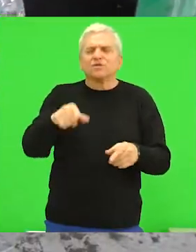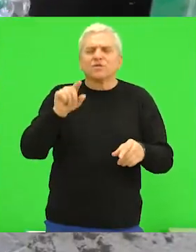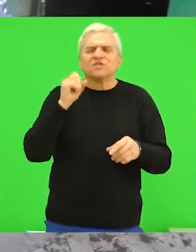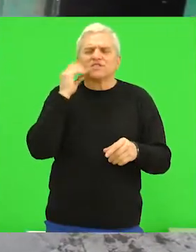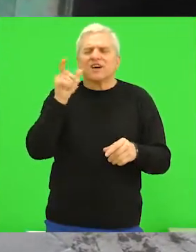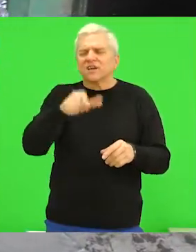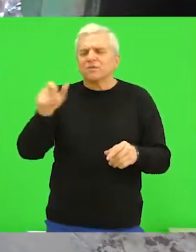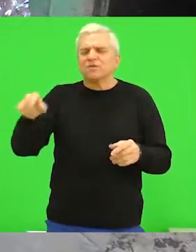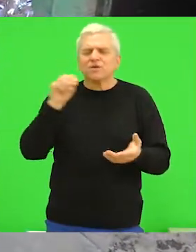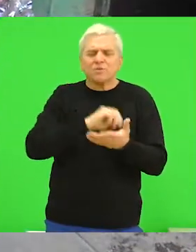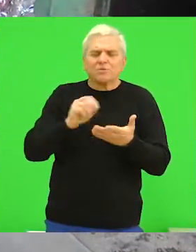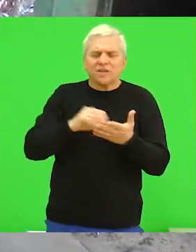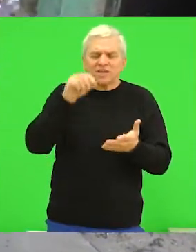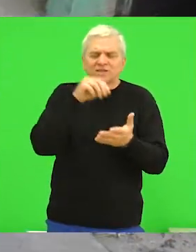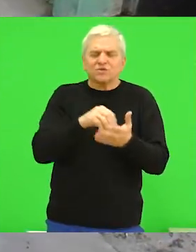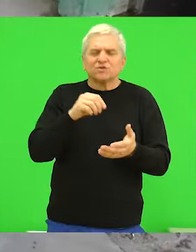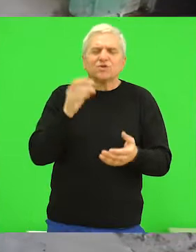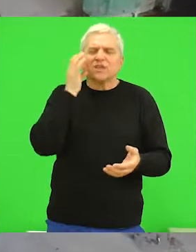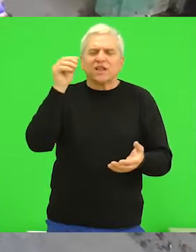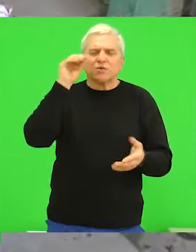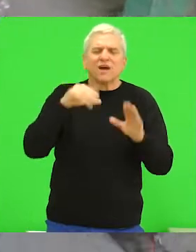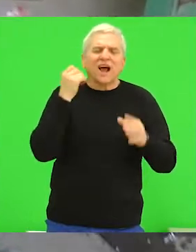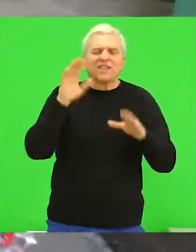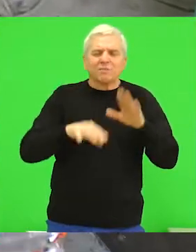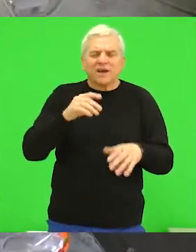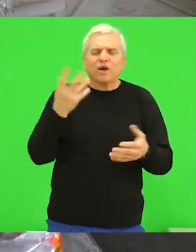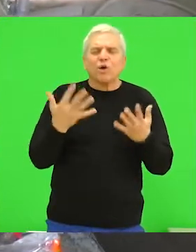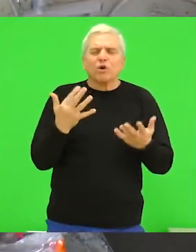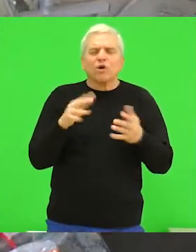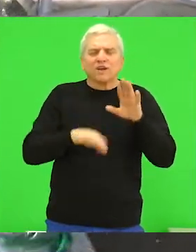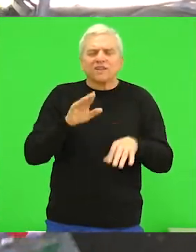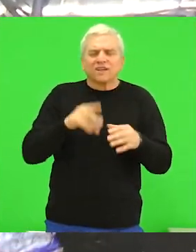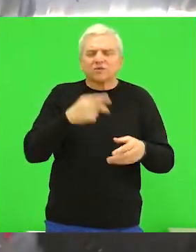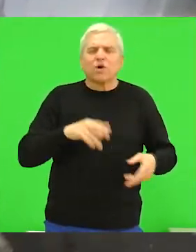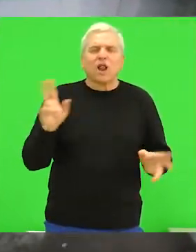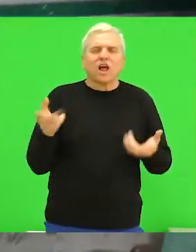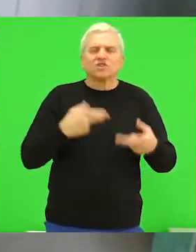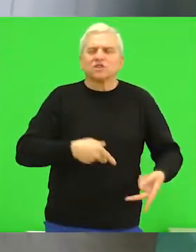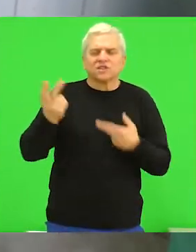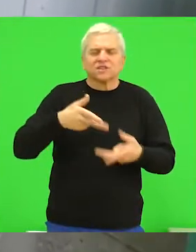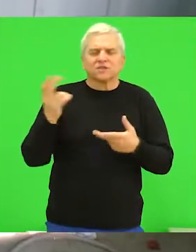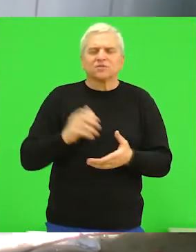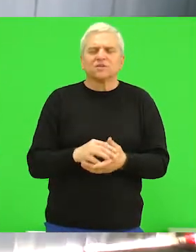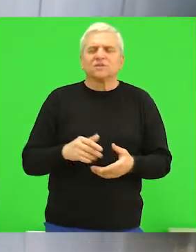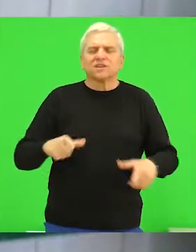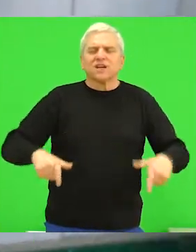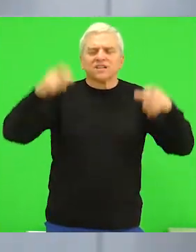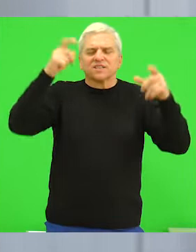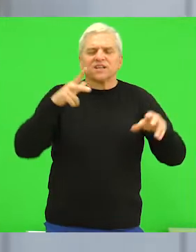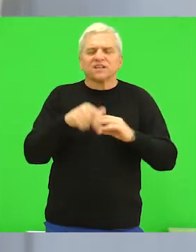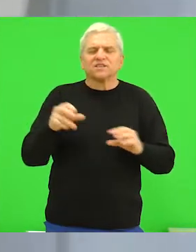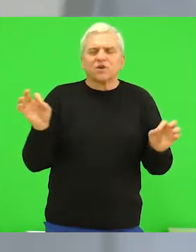pojedinačno ispisuju datum merenja i težinu, što olakšava dalju distribuciju tih sirovina. Hala je